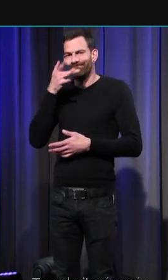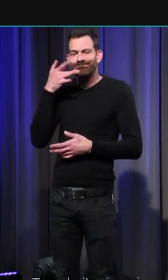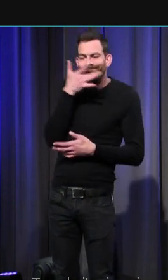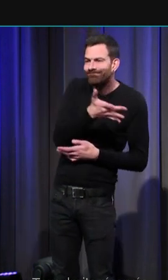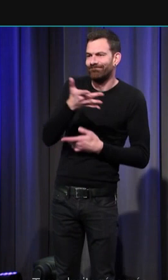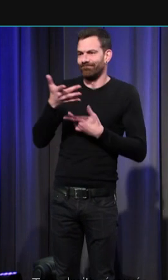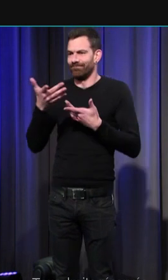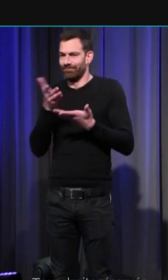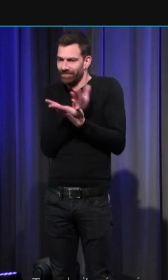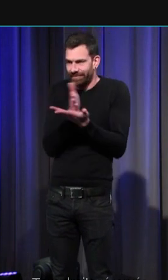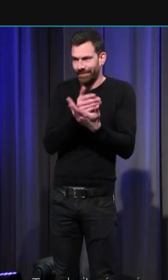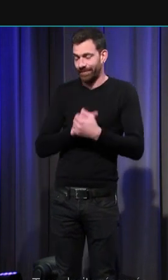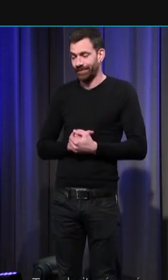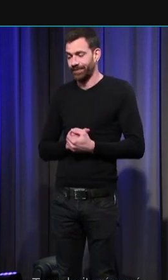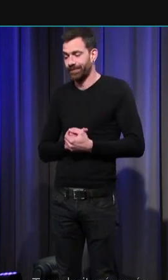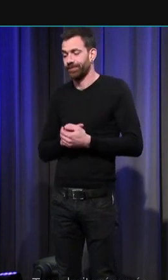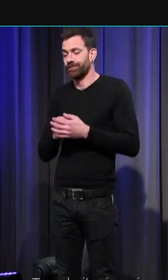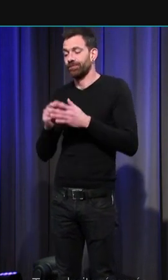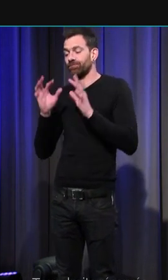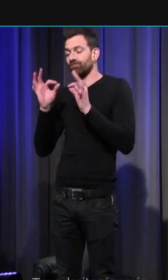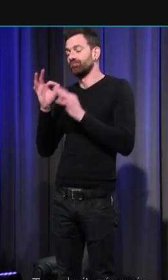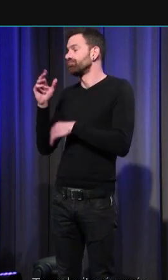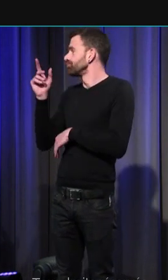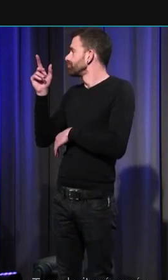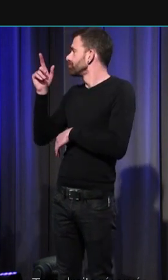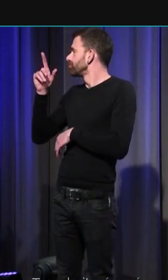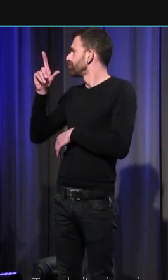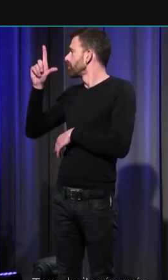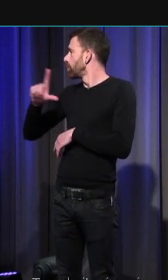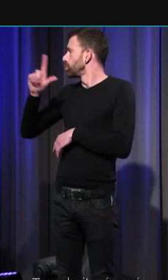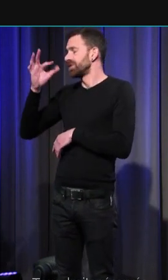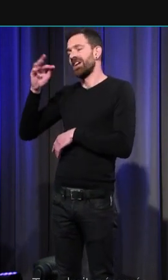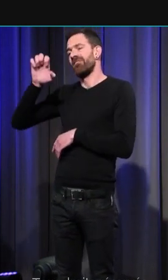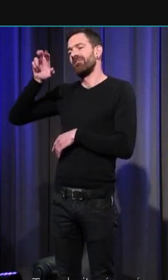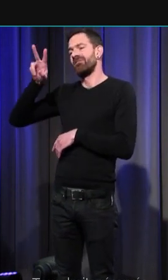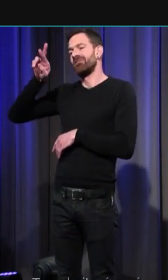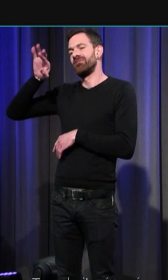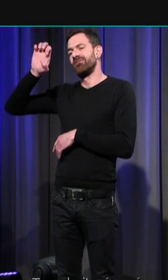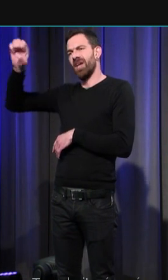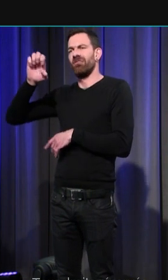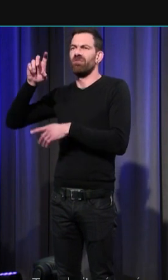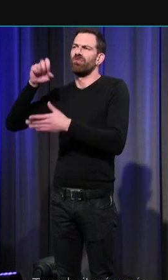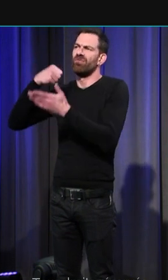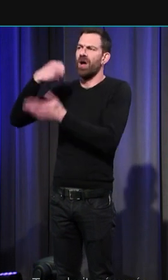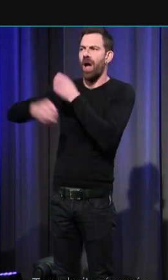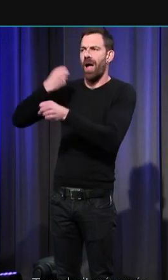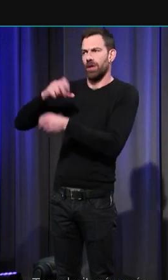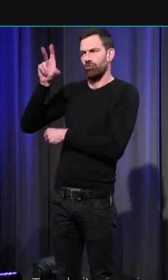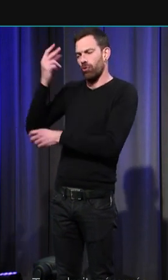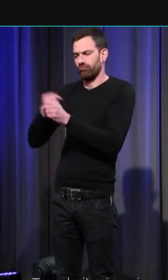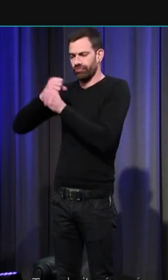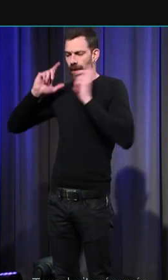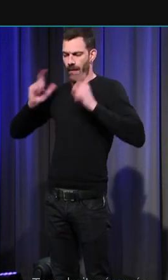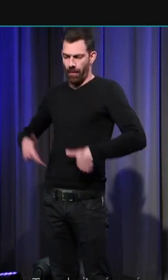Fèvre, l'un des fondateurs de la fameuse école des annales, Lucien Fèvre, à la fin des années 30, lorsqu'il